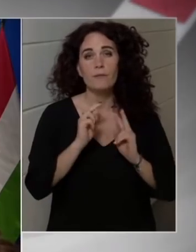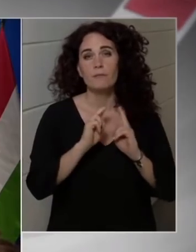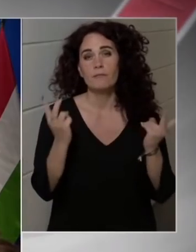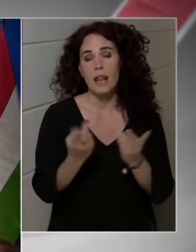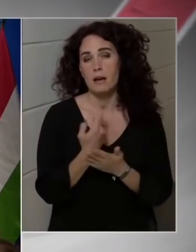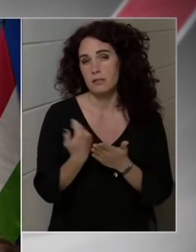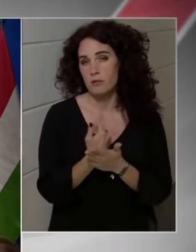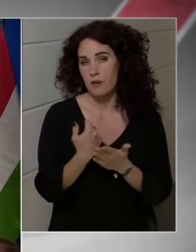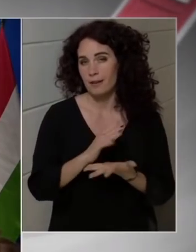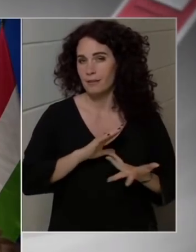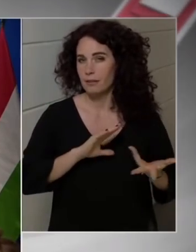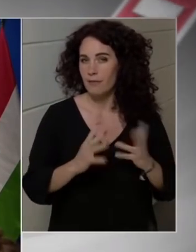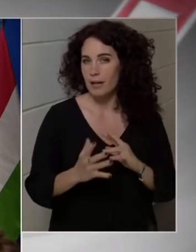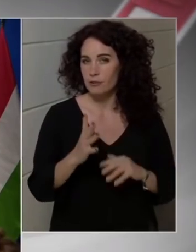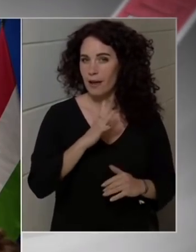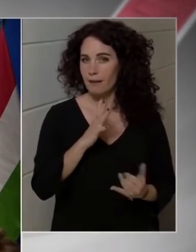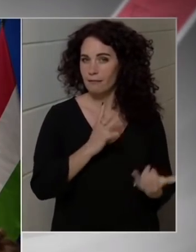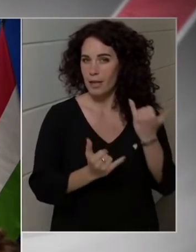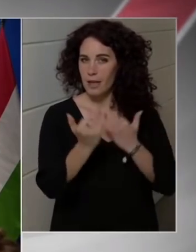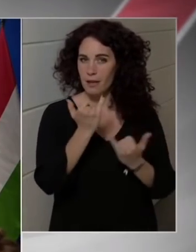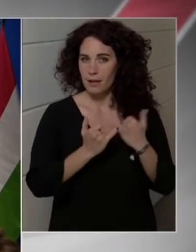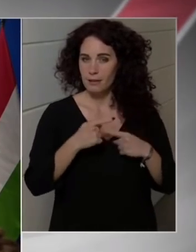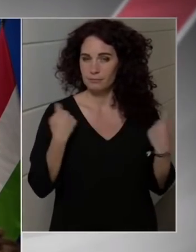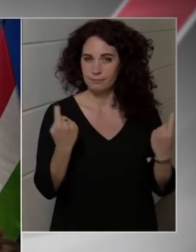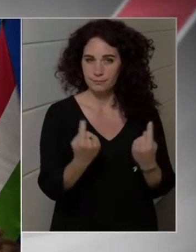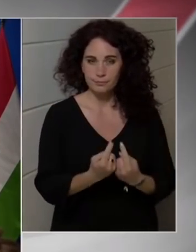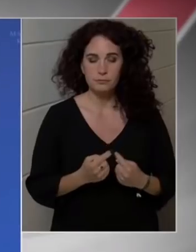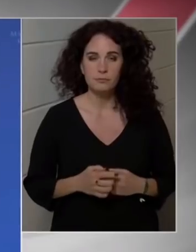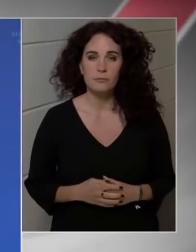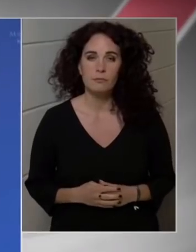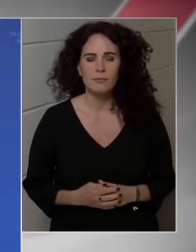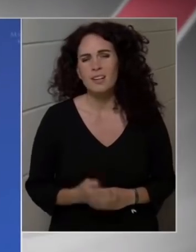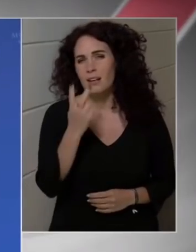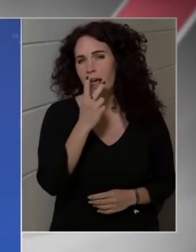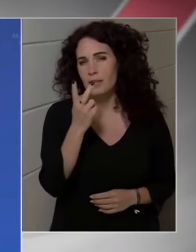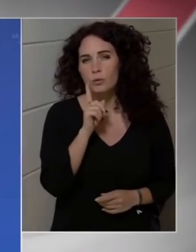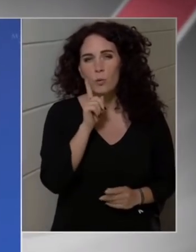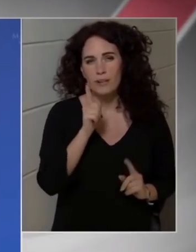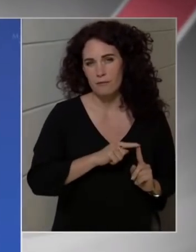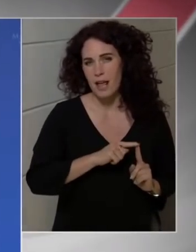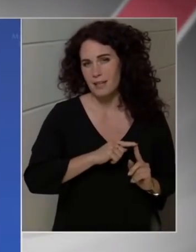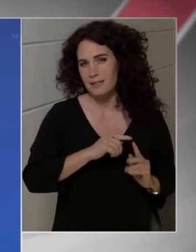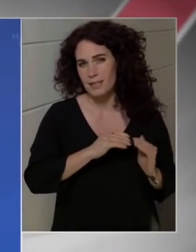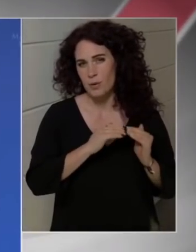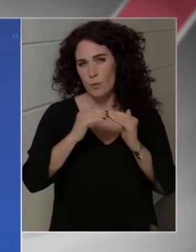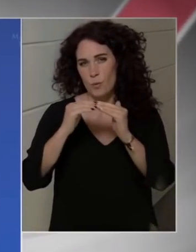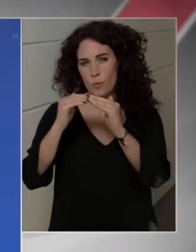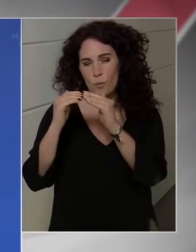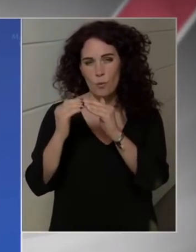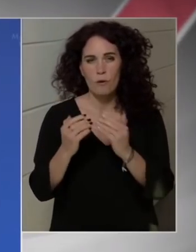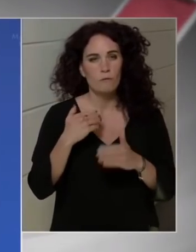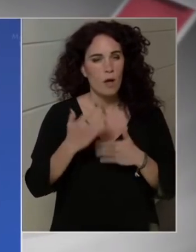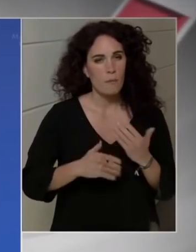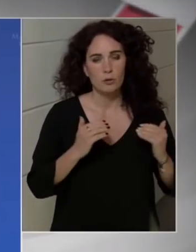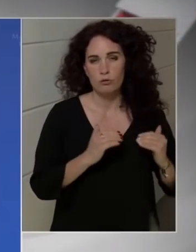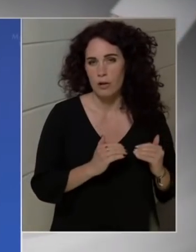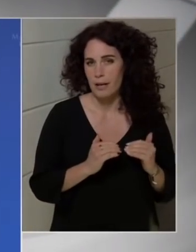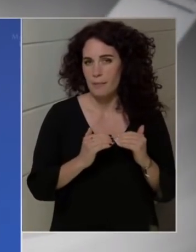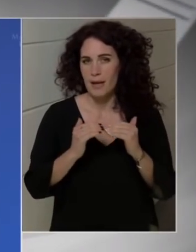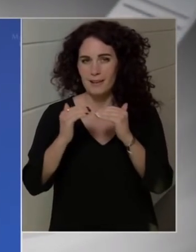Köszönöm szépen. A háborús helyzet és a brüsszeli szankciók miatt újabb